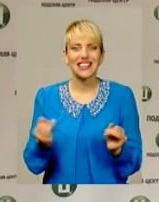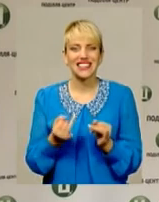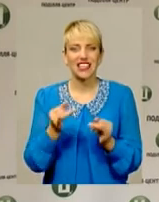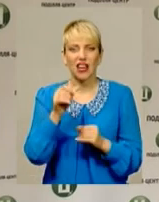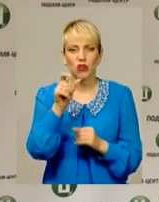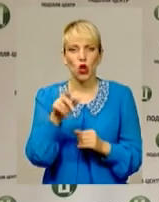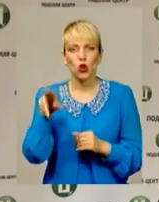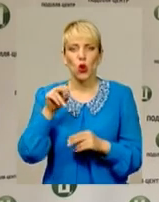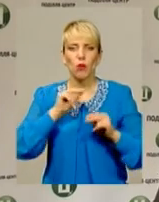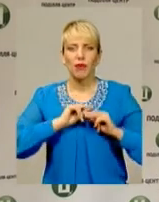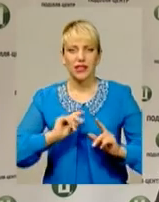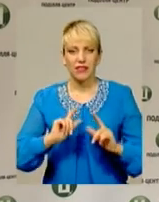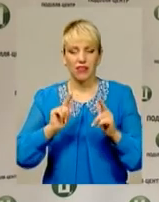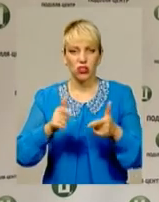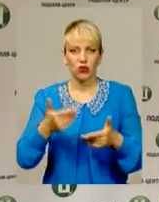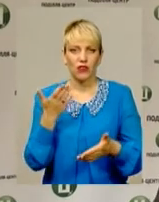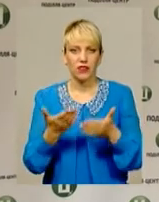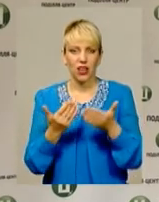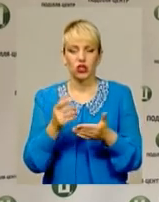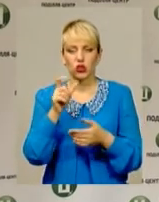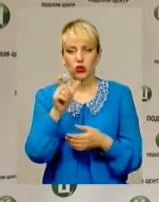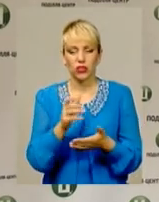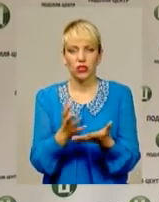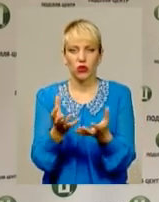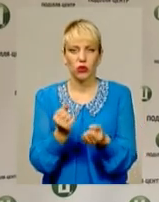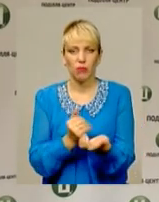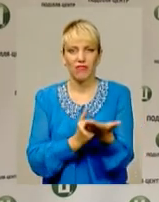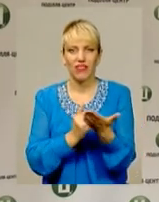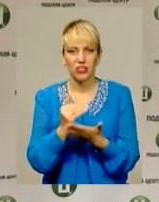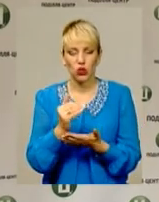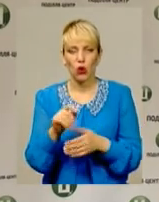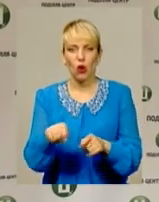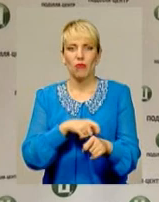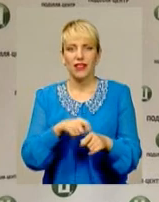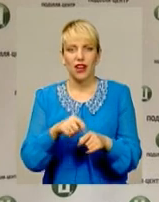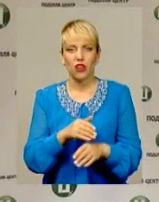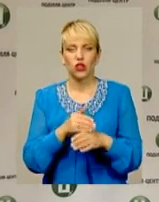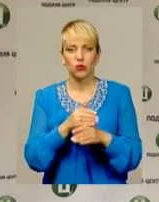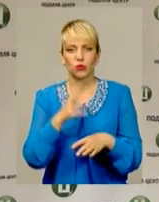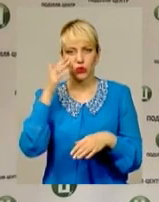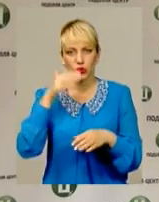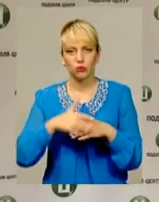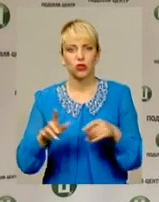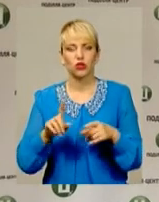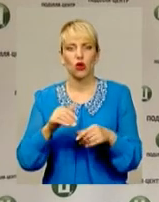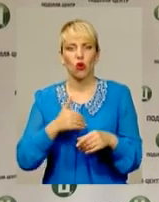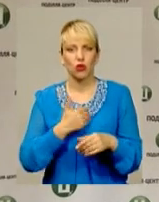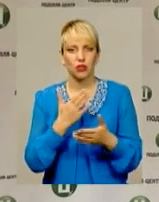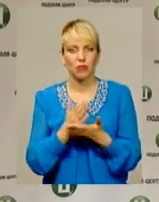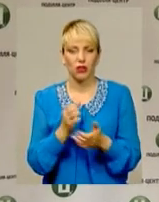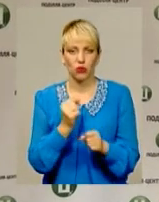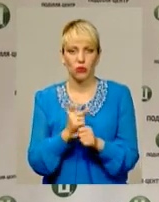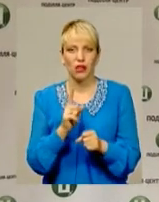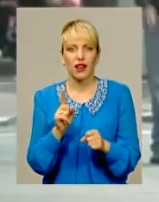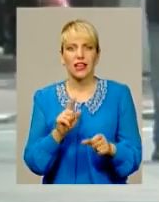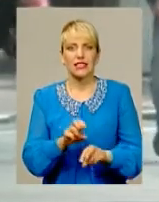особи до працевлаштування. Якщо він отримує високу матеріальну допомогу, зрозуміло, він хоче мати роботу, яка забезпечує більшу